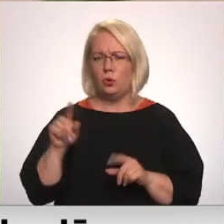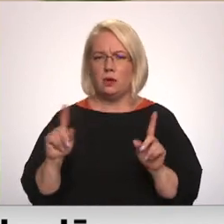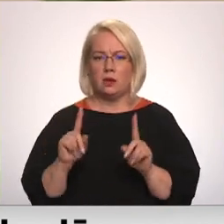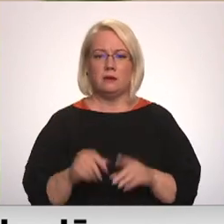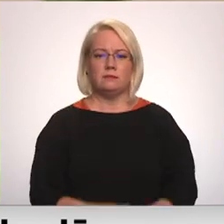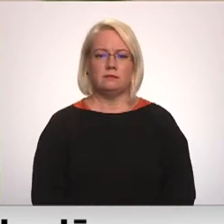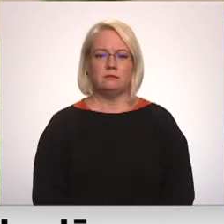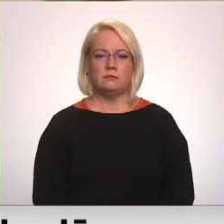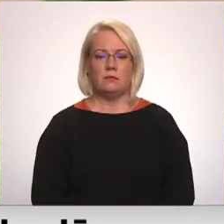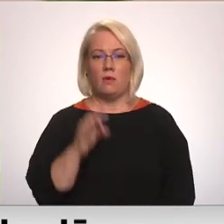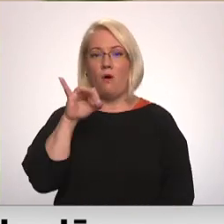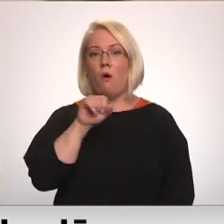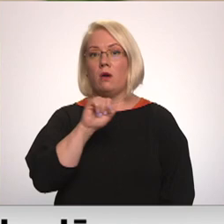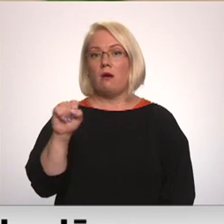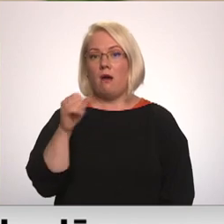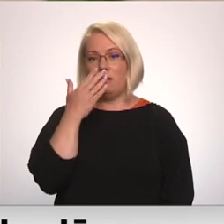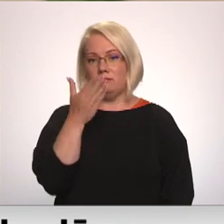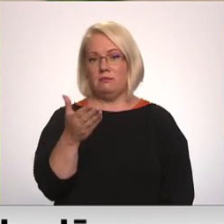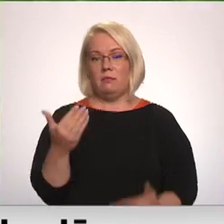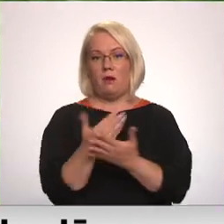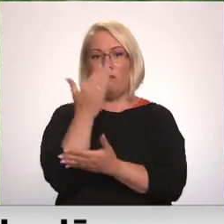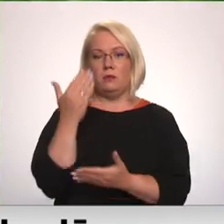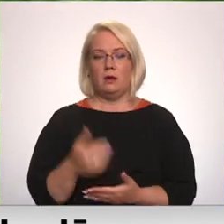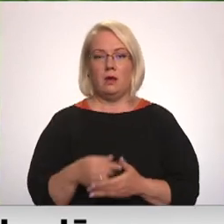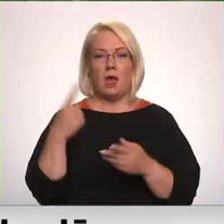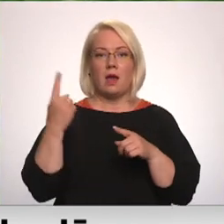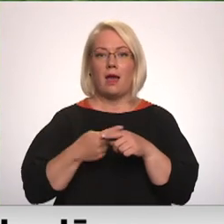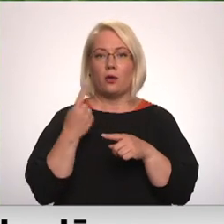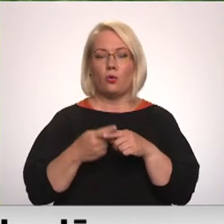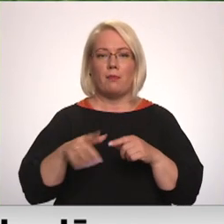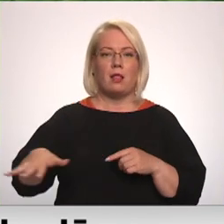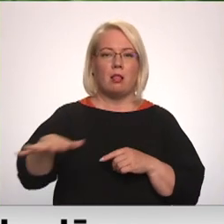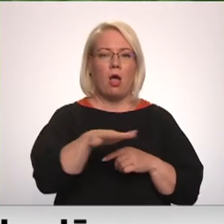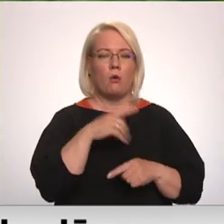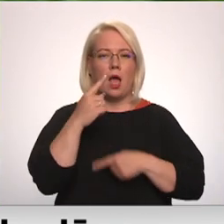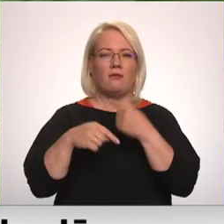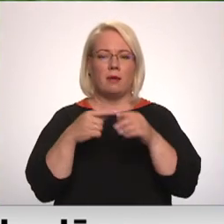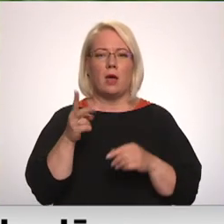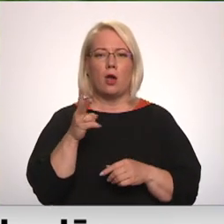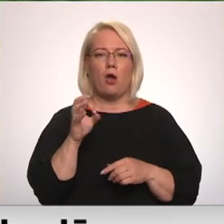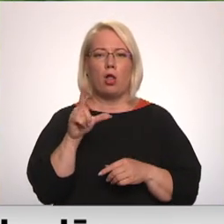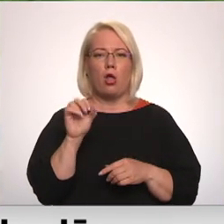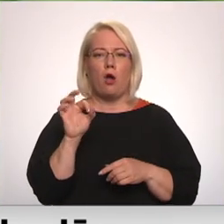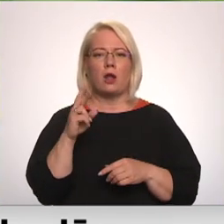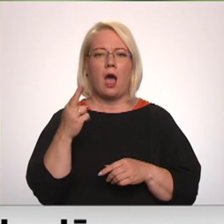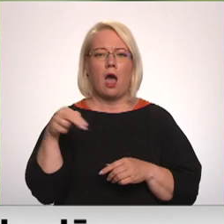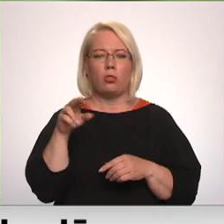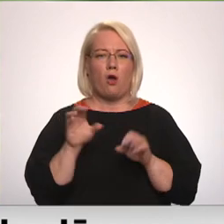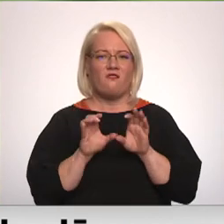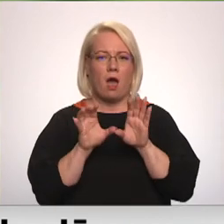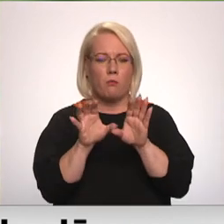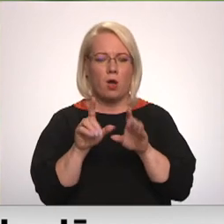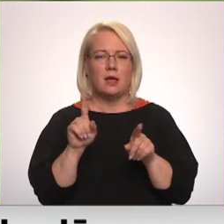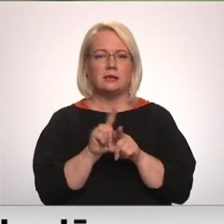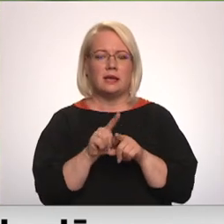O, jau jaunīt. Kartupeļu laukā arvien vairāk kolorādo vabolis atrod zemnieku saimniecības